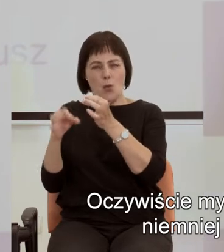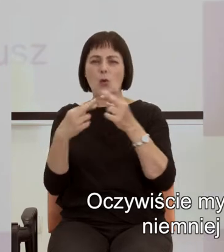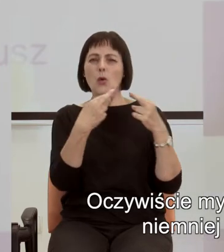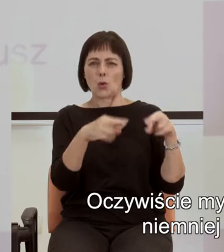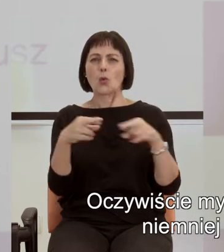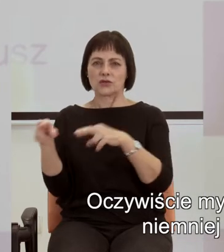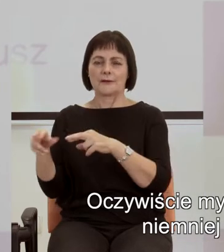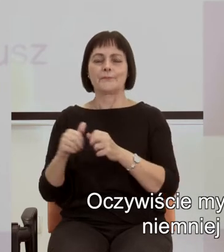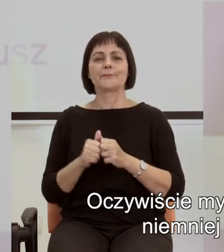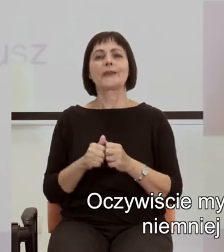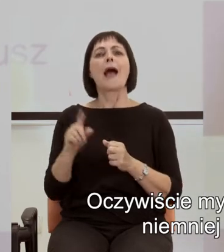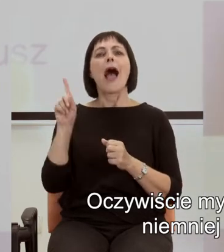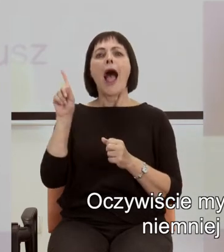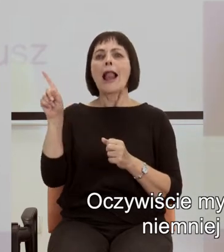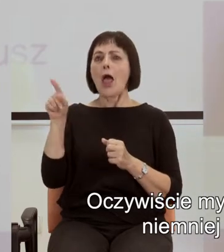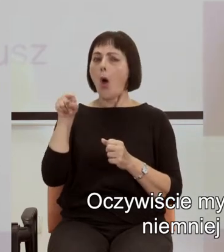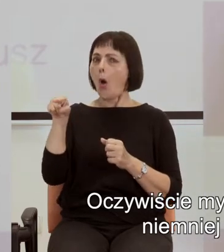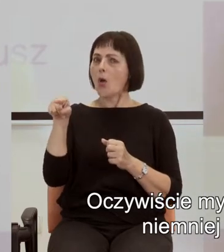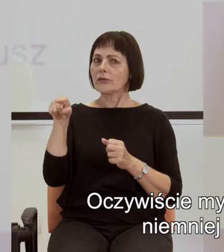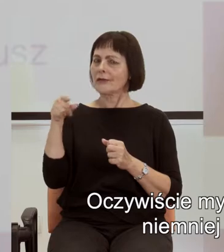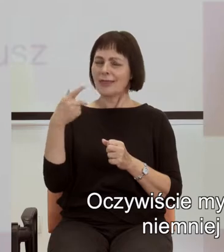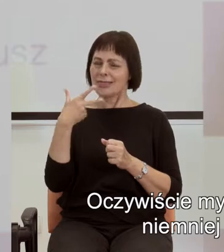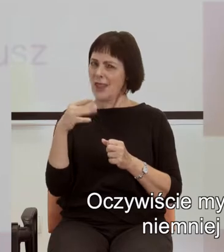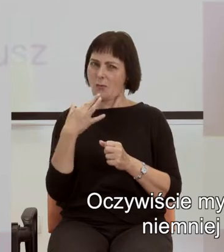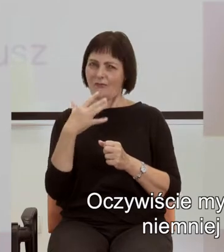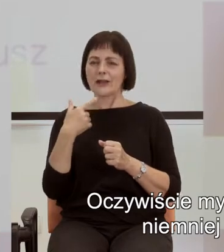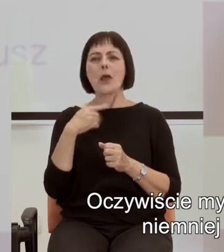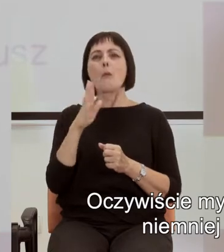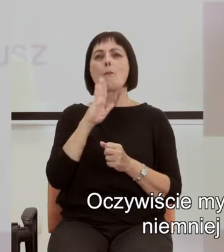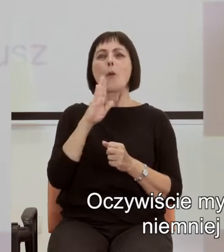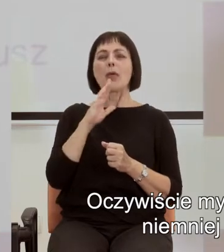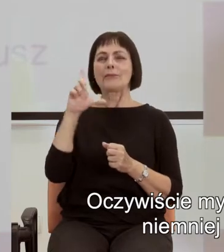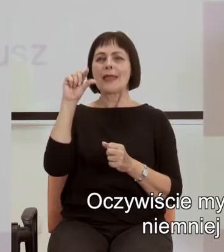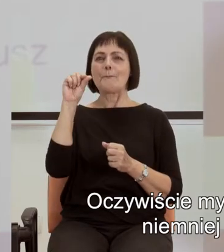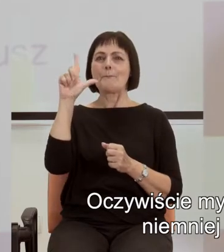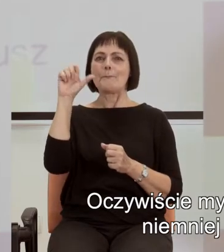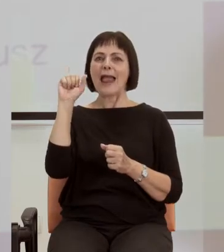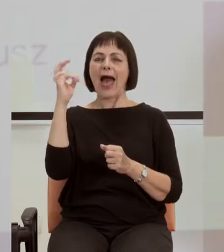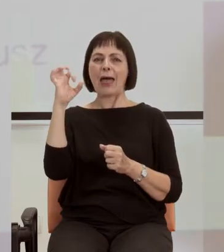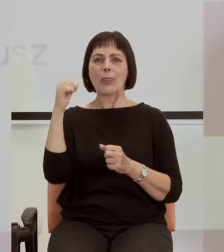niemniej nie twierdzili oni, jak robił to choćby Platon, że